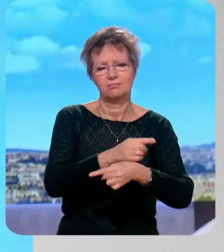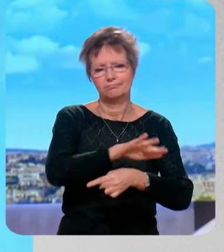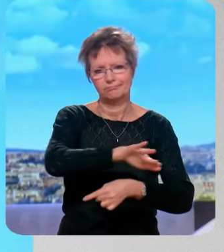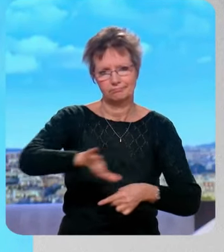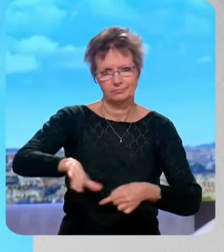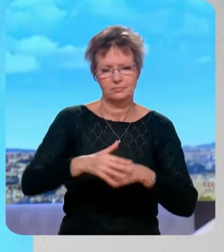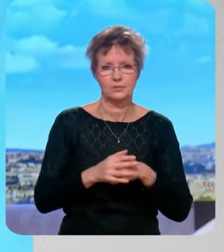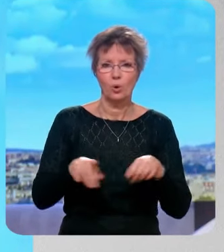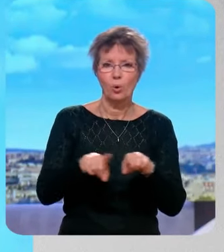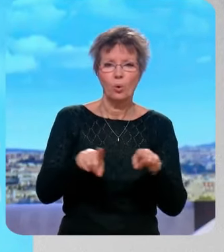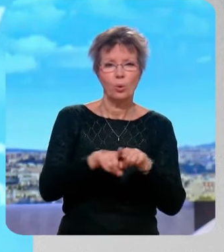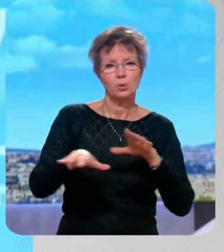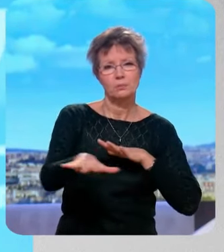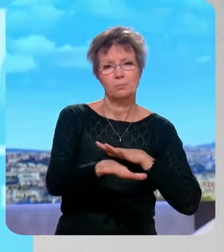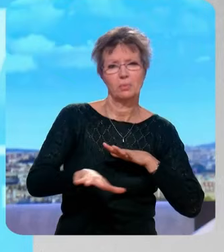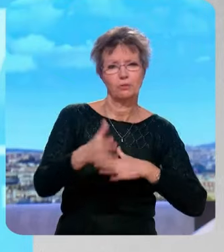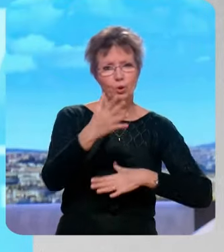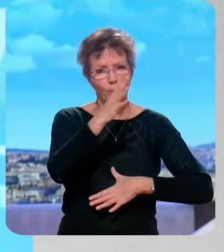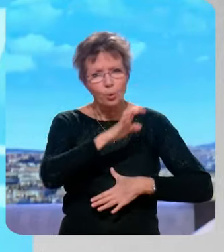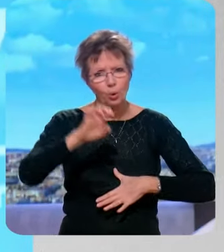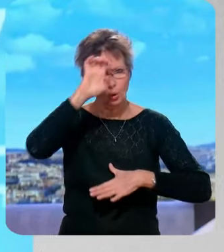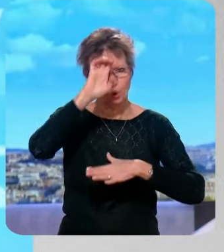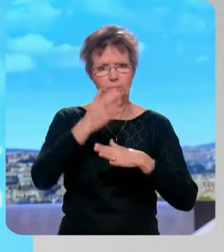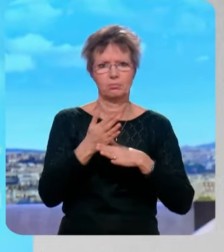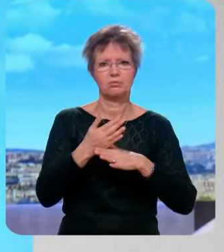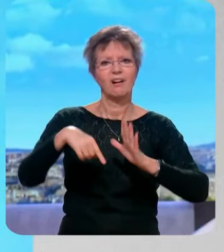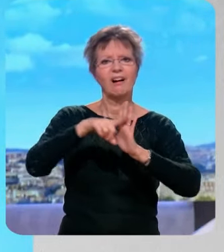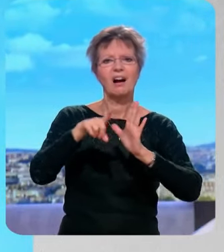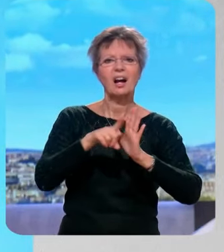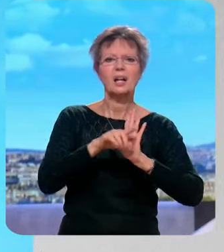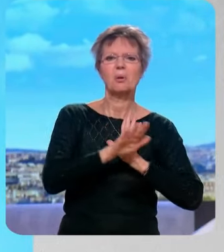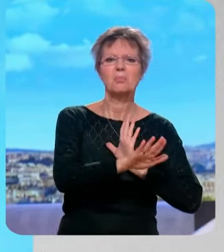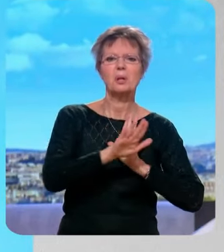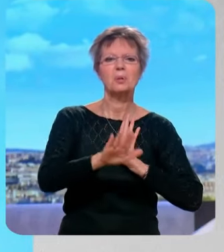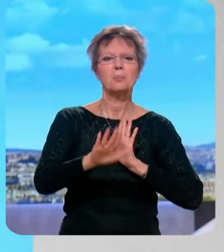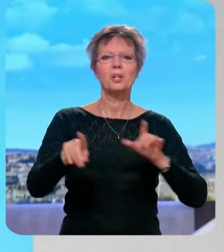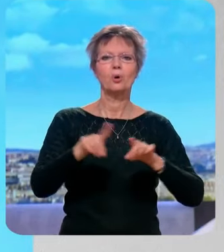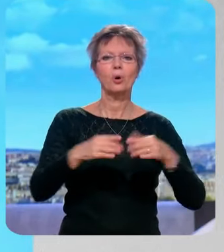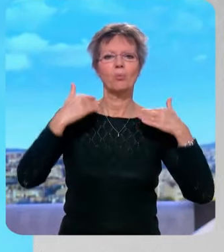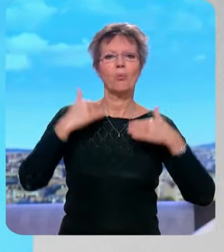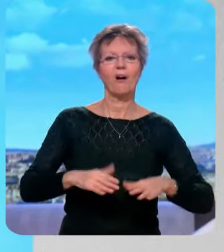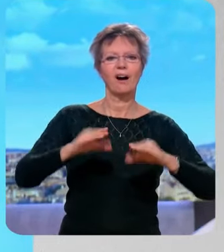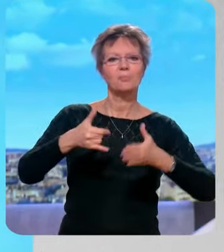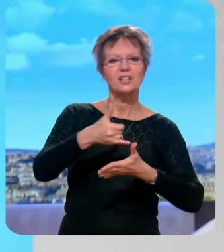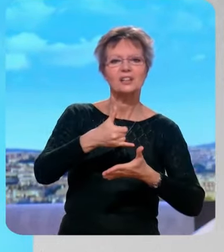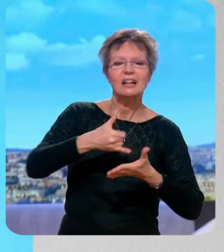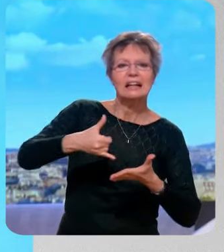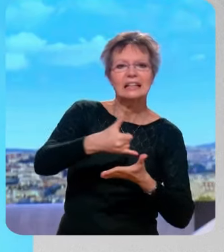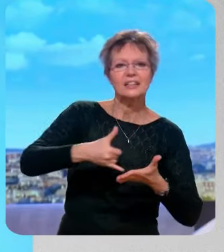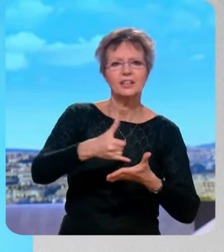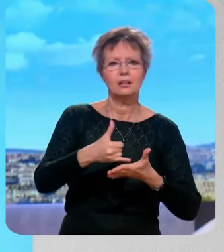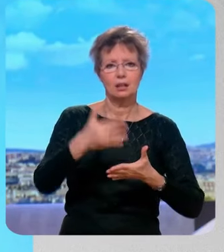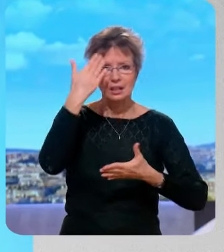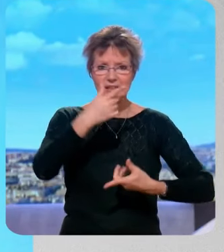pardon, nous vivons dans un espace qui est l'espace européen. Donc se faire ces petites règles à soi, comme si on vivait sur une île déserte, quand l'Espagne,'Italie, l'Allemagne, eux aussi